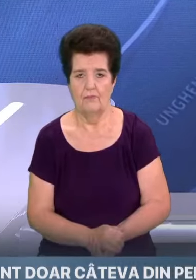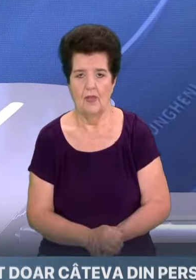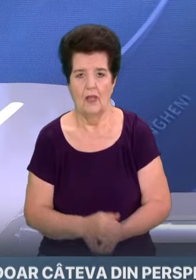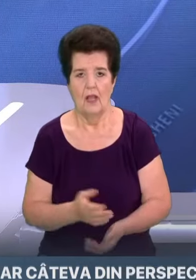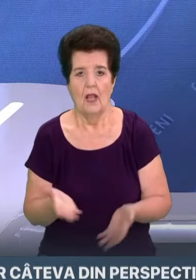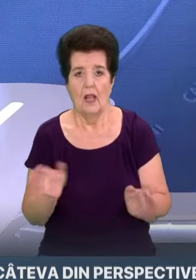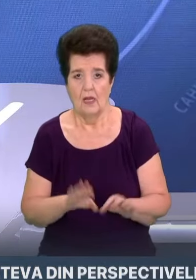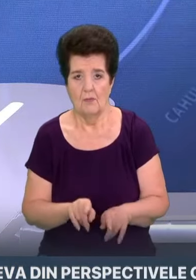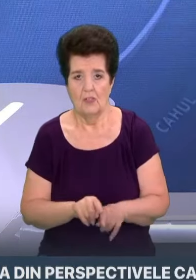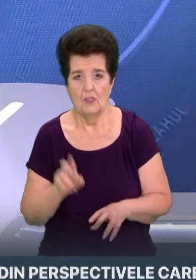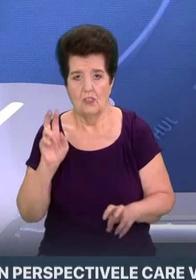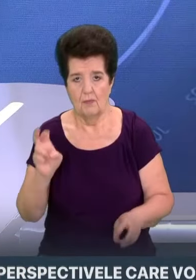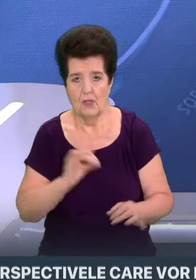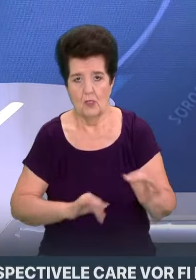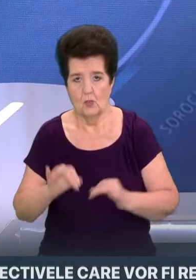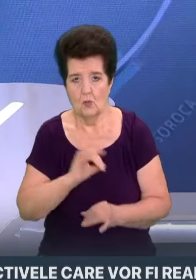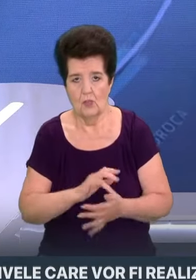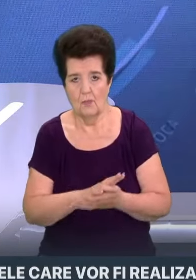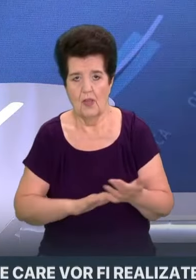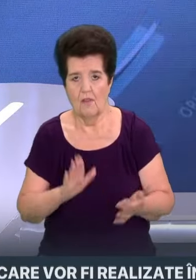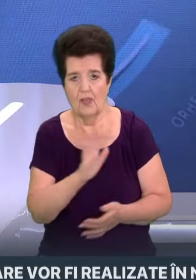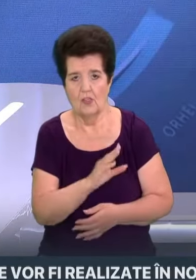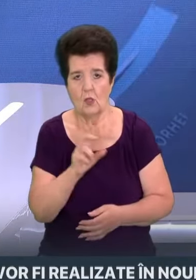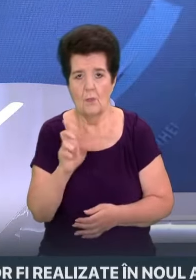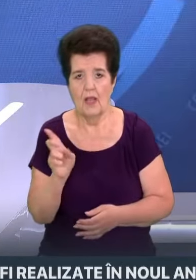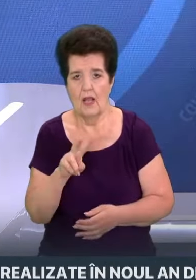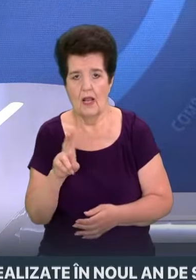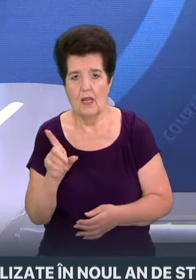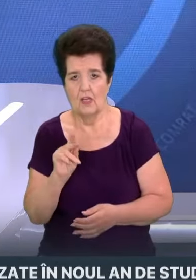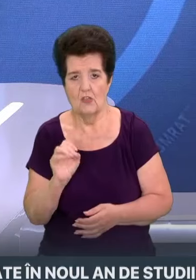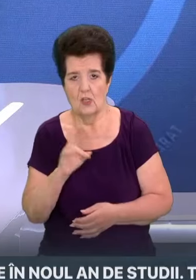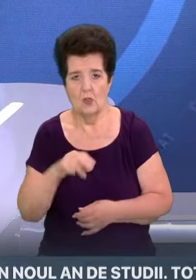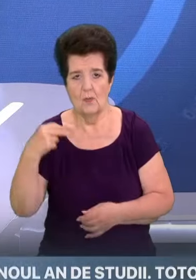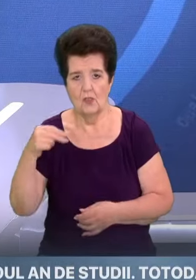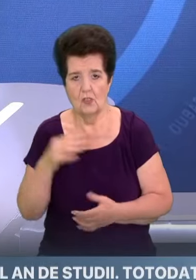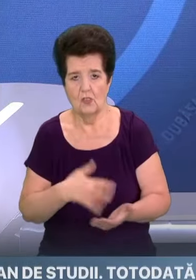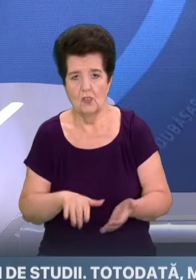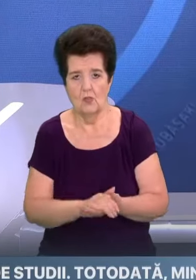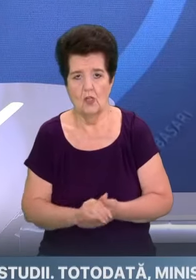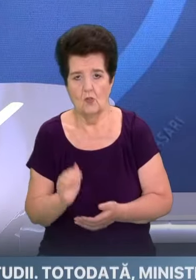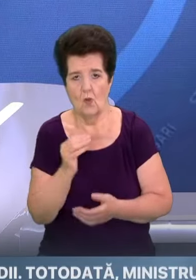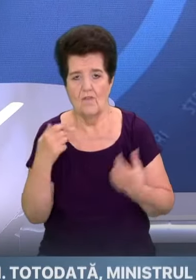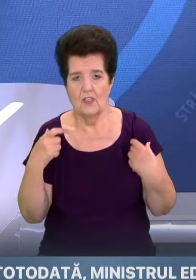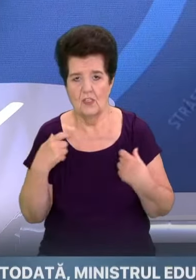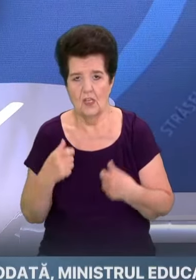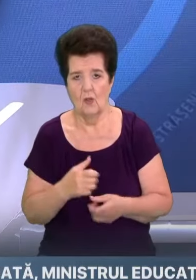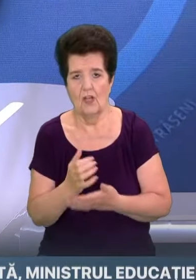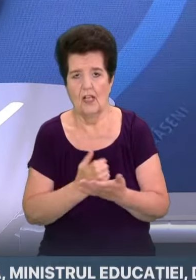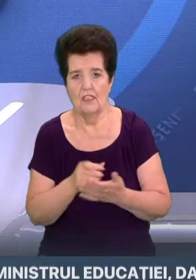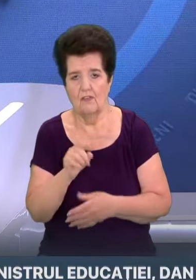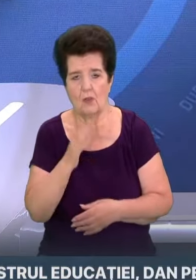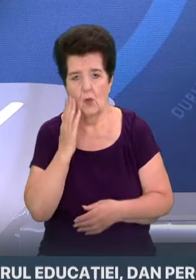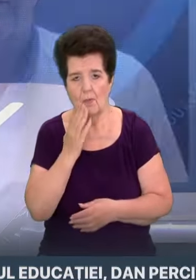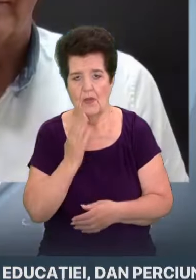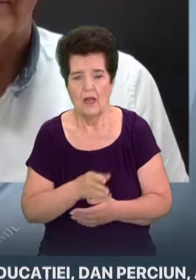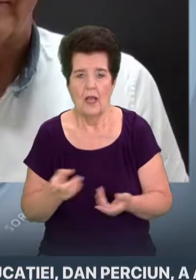Rămânem la același subiect și discutăm în continuare cu Virgil Bălăceanu, președintele Asociației Ofițerilor în Rezervă din România, care este în legătură